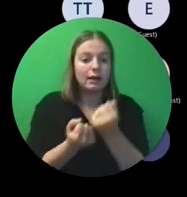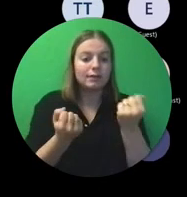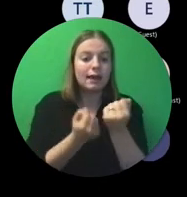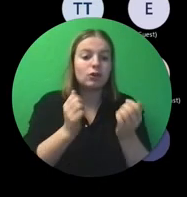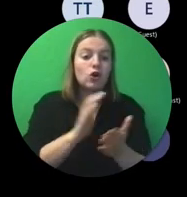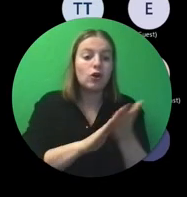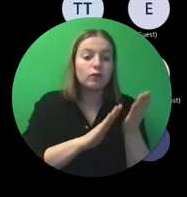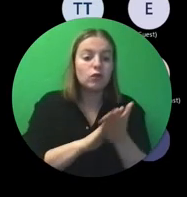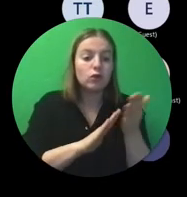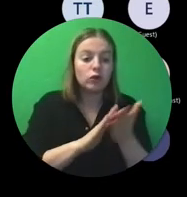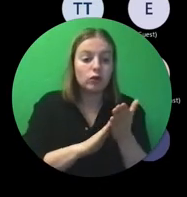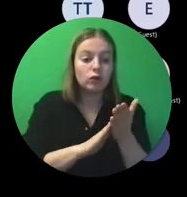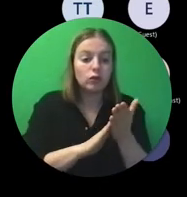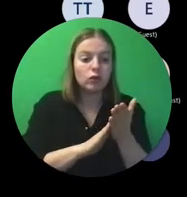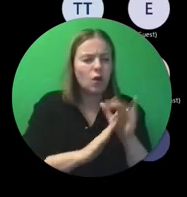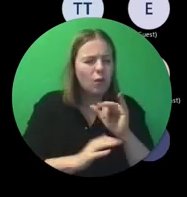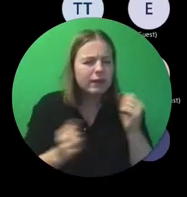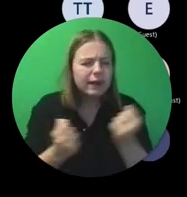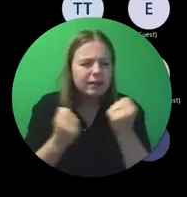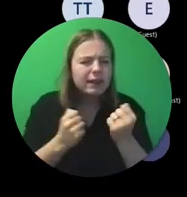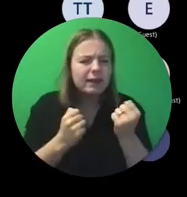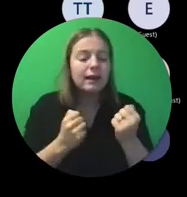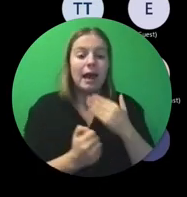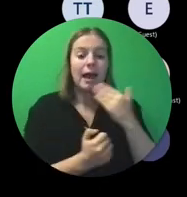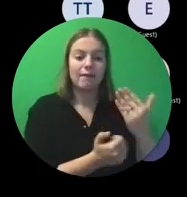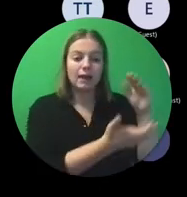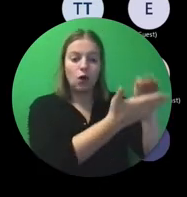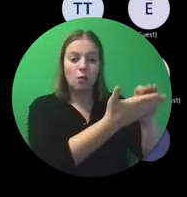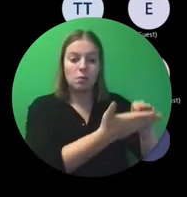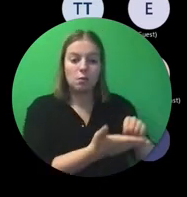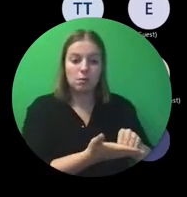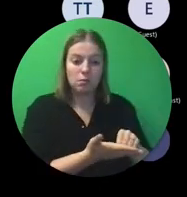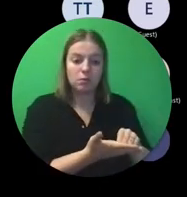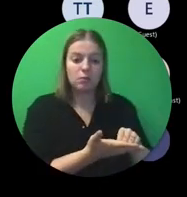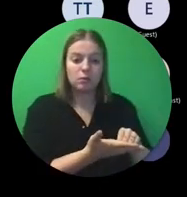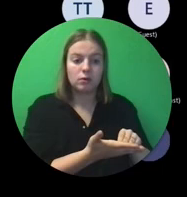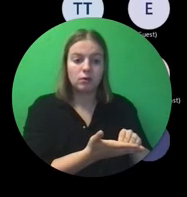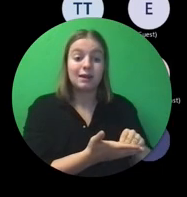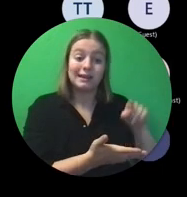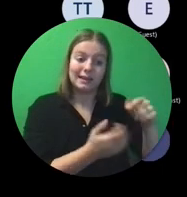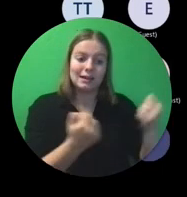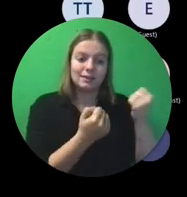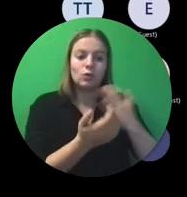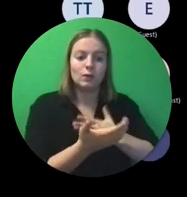uit te voeren die in de aanvraag voorzien waren. En ook zo goedgekeurd zijn.